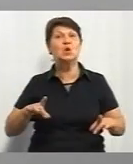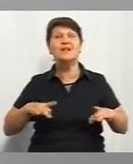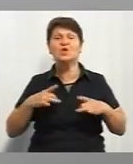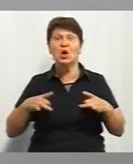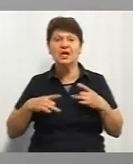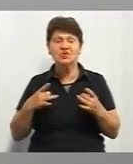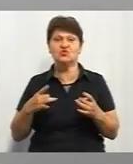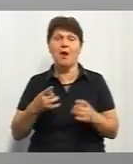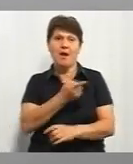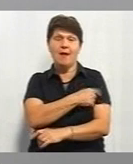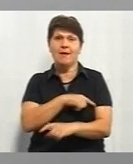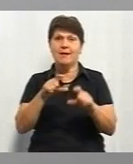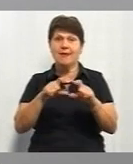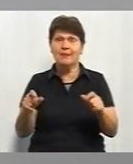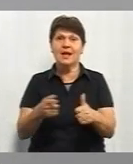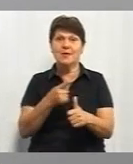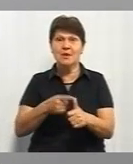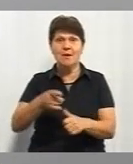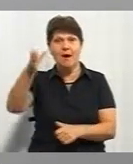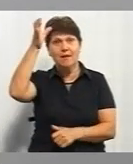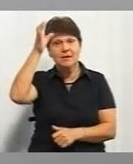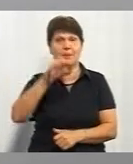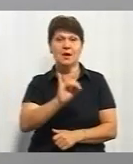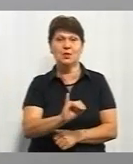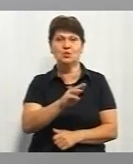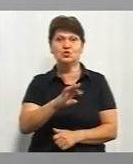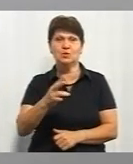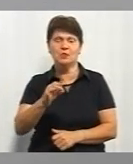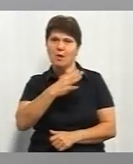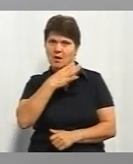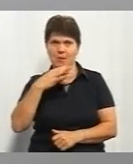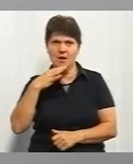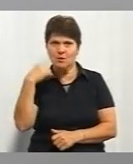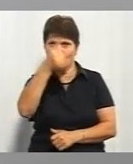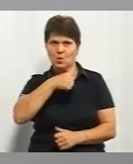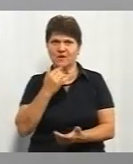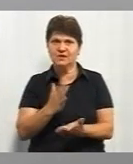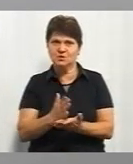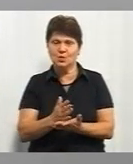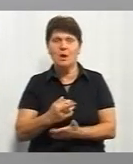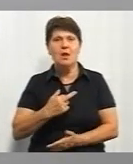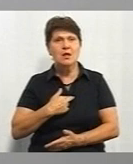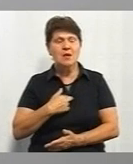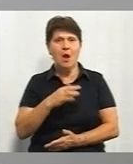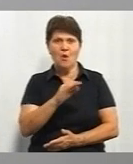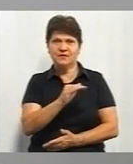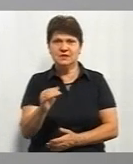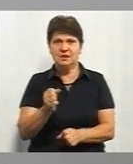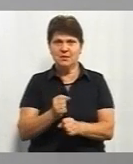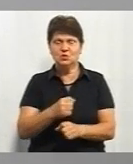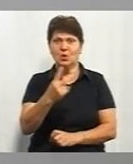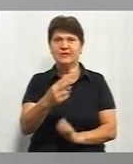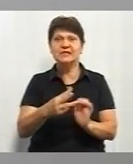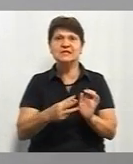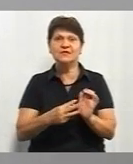імені Академіка Ющенка функціонує дуже багато років. Я в цій лікарні працюю 28